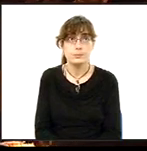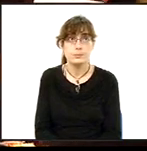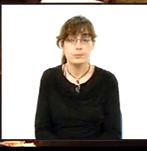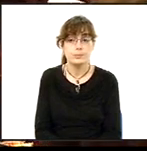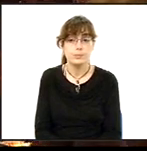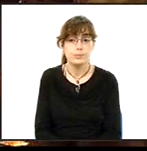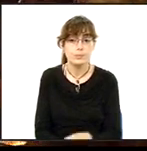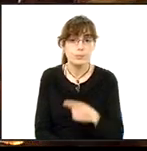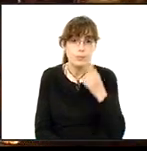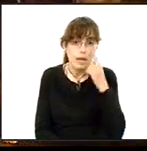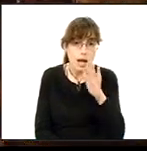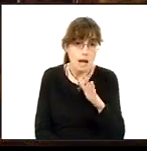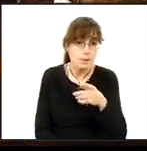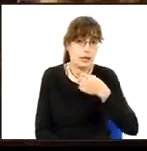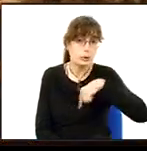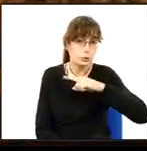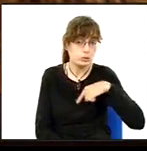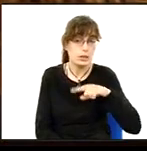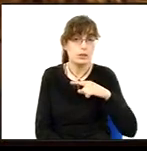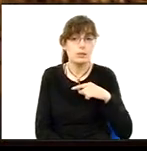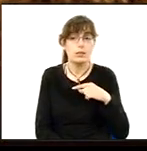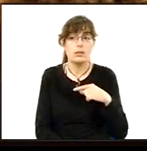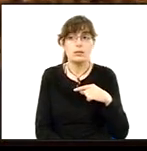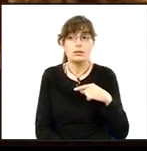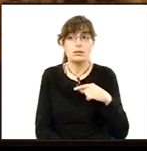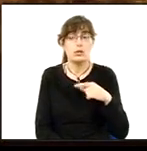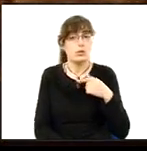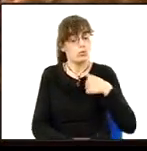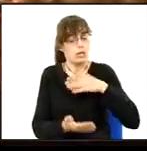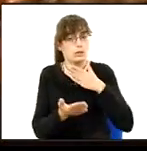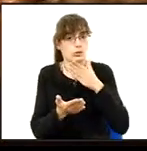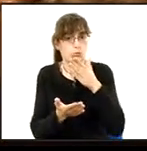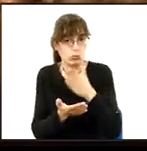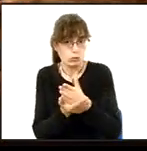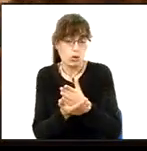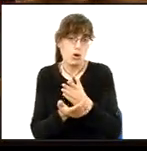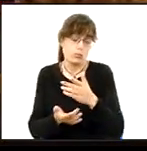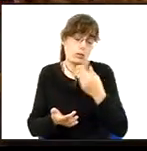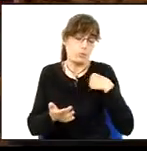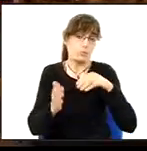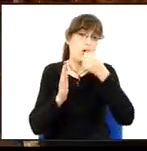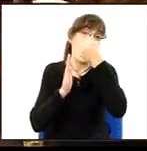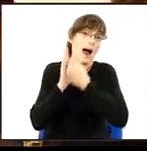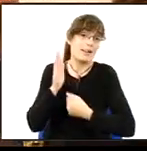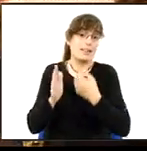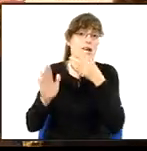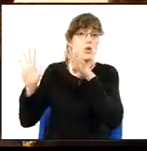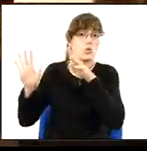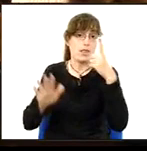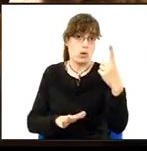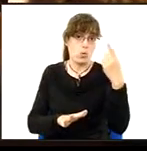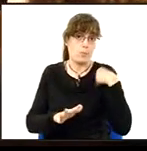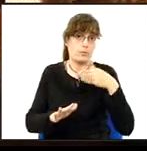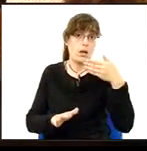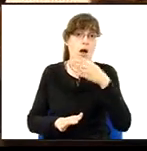A veure, nosaltres farem una intervenció, tal com ens permet l'article 91 del ROF, que